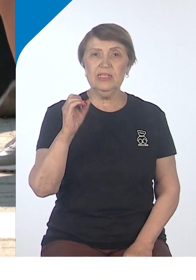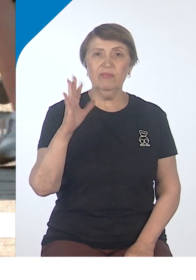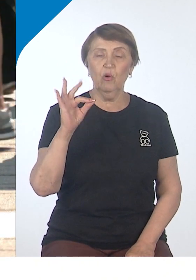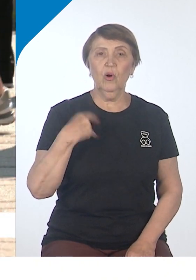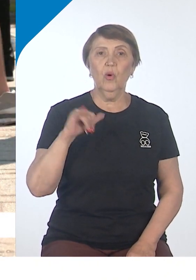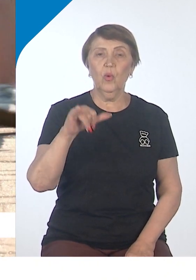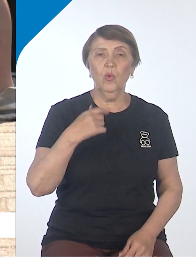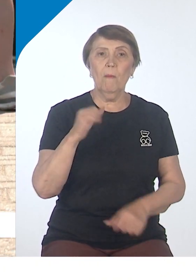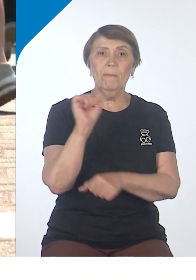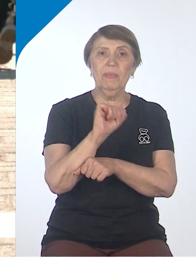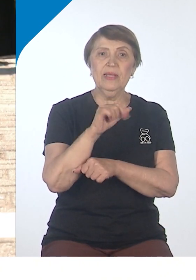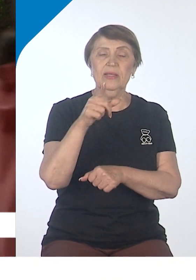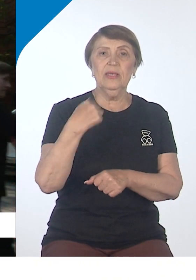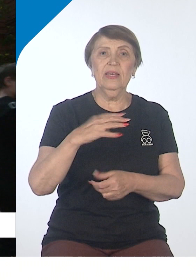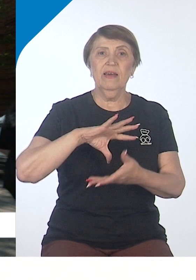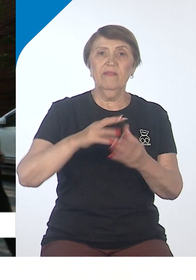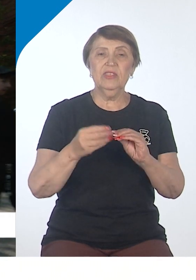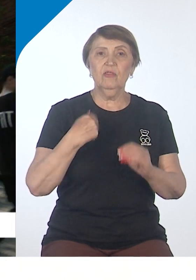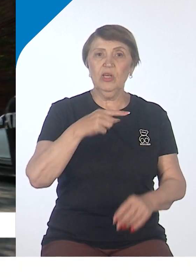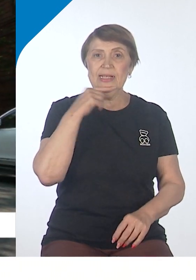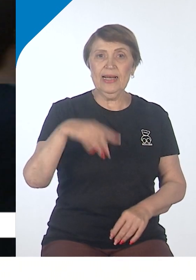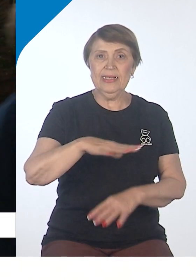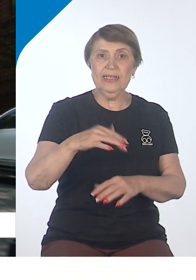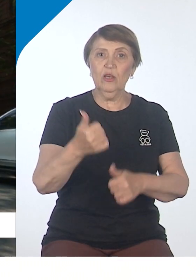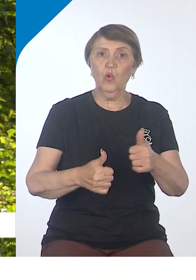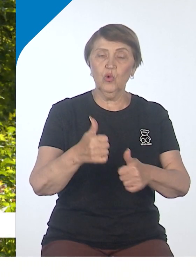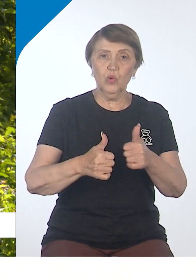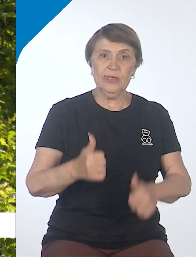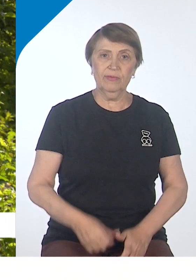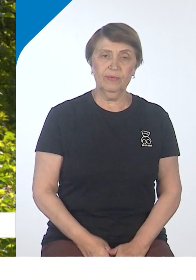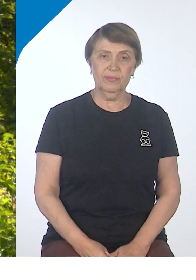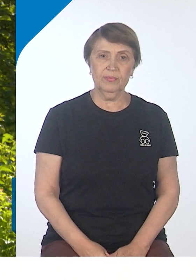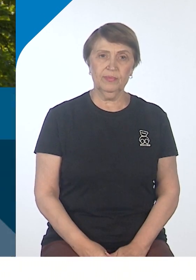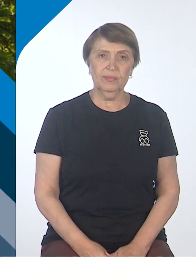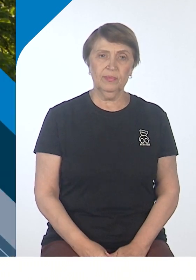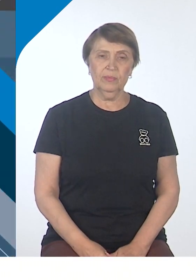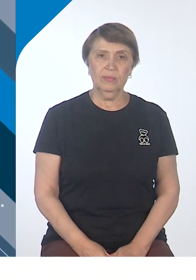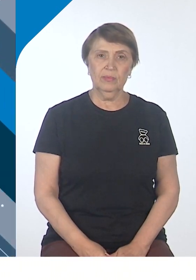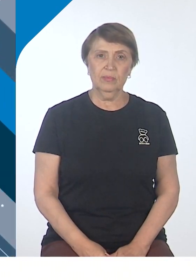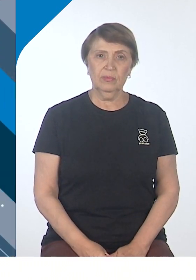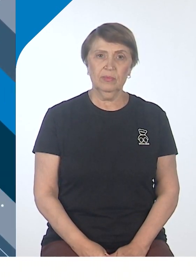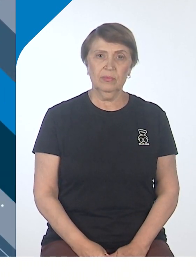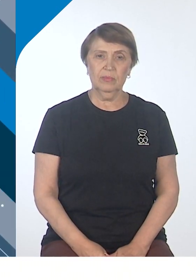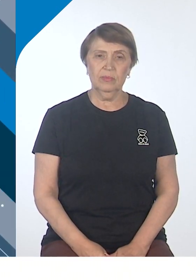победителей Олимпиад и всероссийских конкурсов. Дмитрий Павленко, Анастасия Незнанова, Ольга Власова. Смотри Хабаровск.